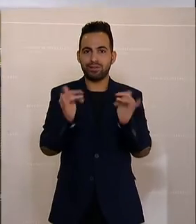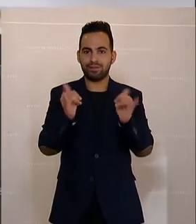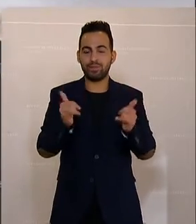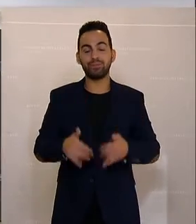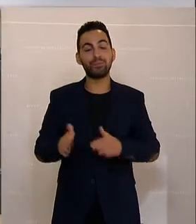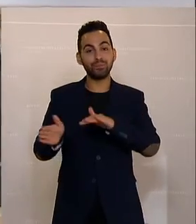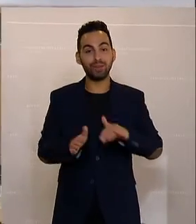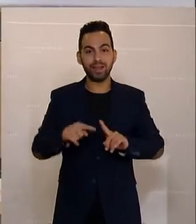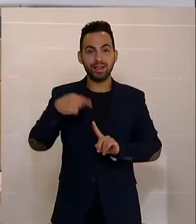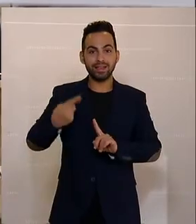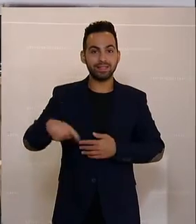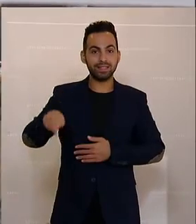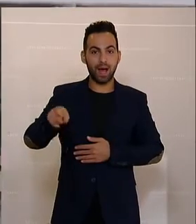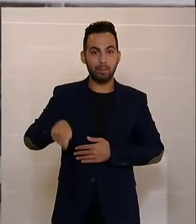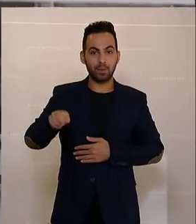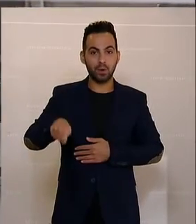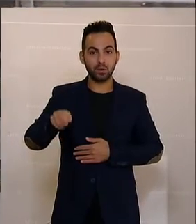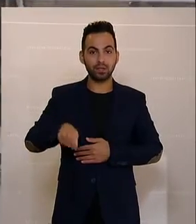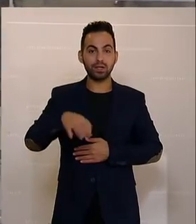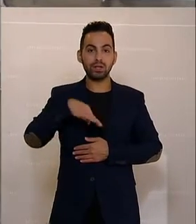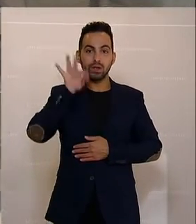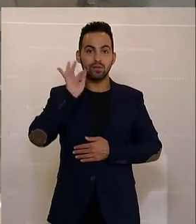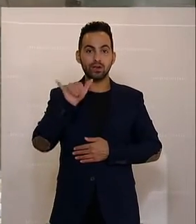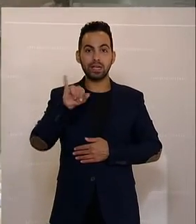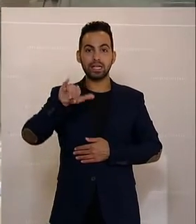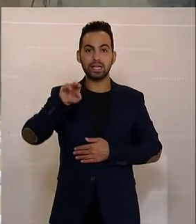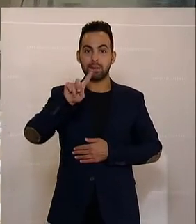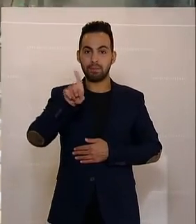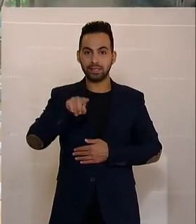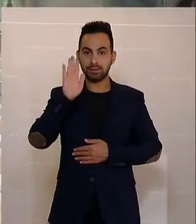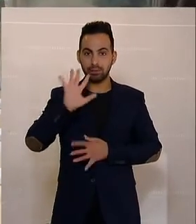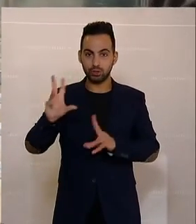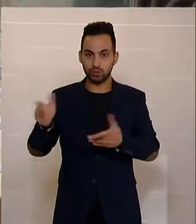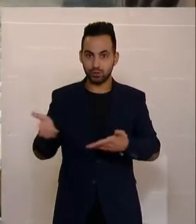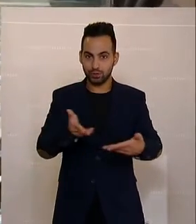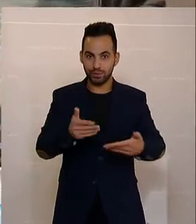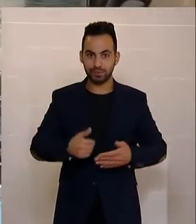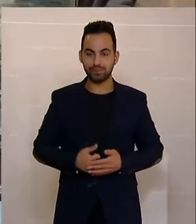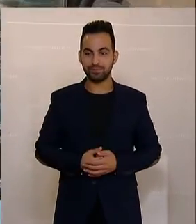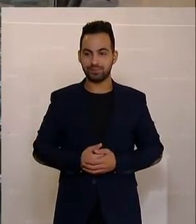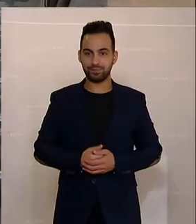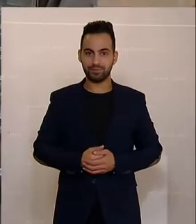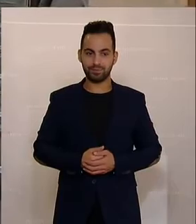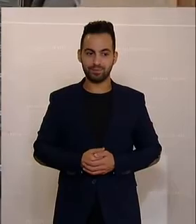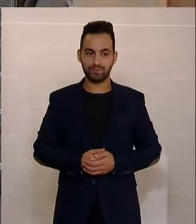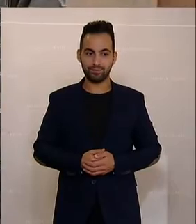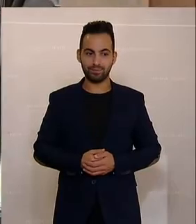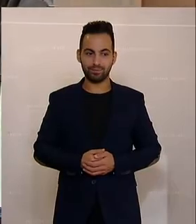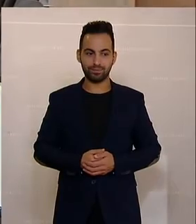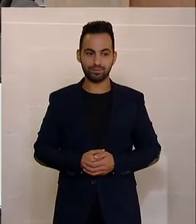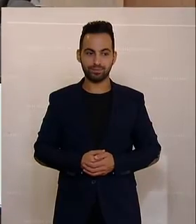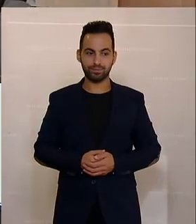Nächste Rednerin ist die Frau Abgeordnete. Sagt Johanna Jax von der ÖVP. Sie kommt aus Freistaat in